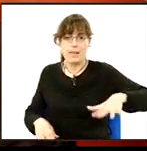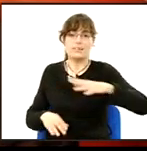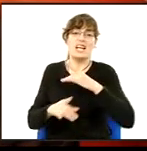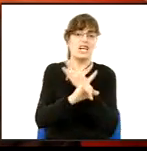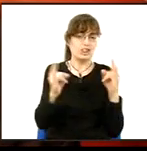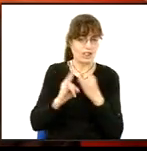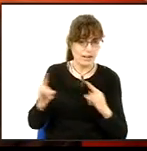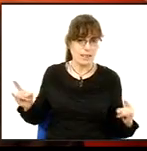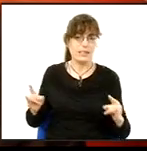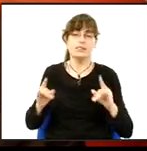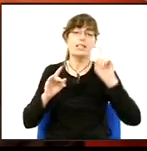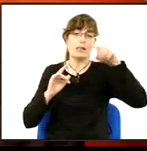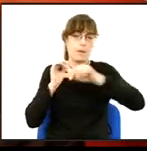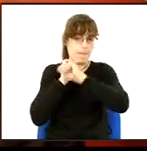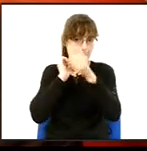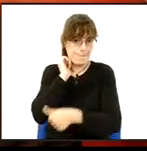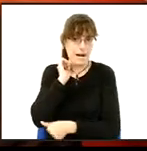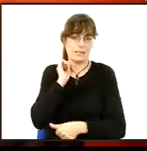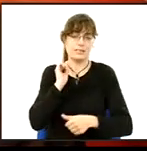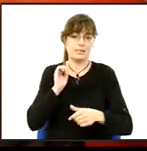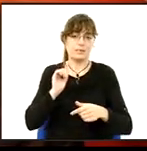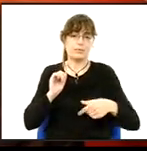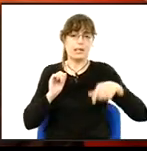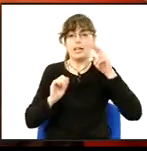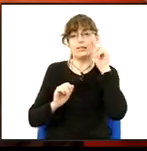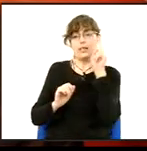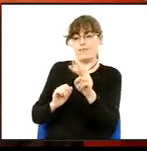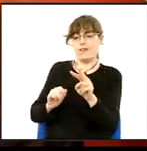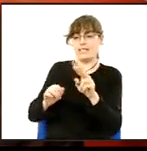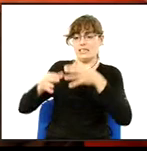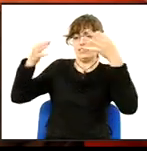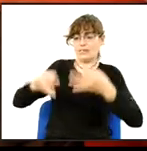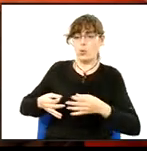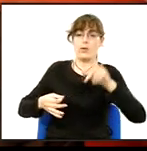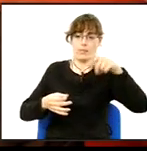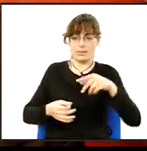jardins i els nostres parcs siguin i es percebin segurs. Per tant,